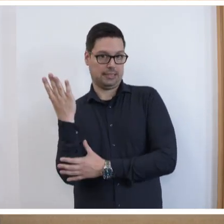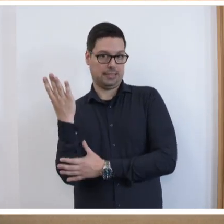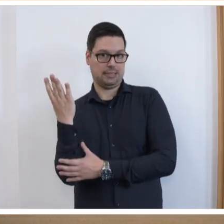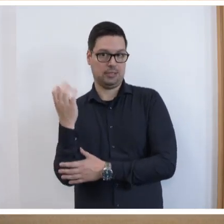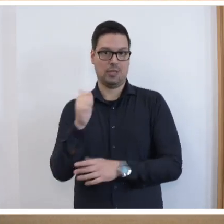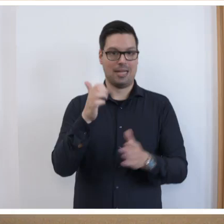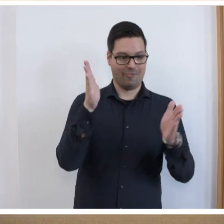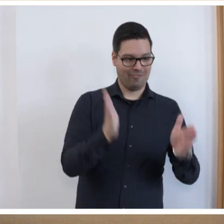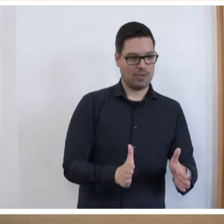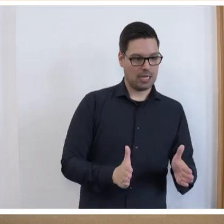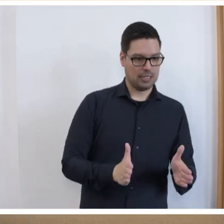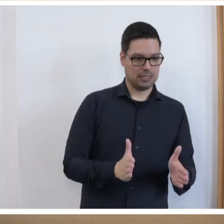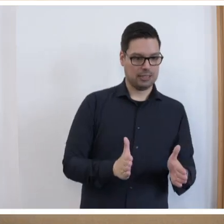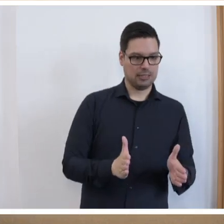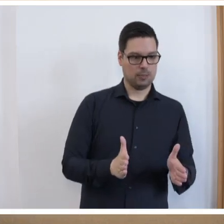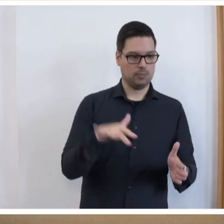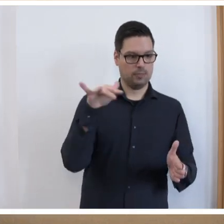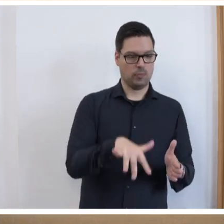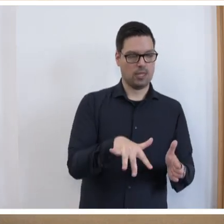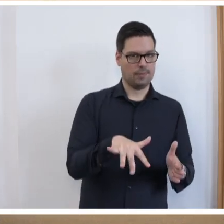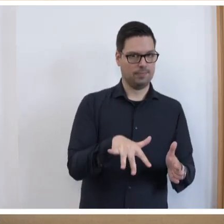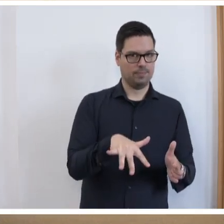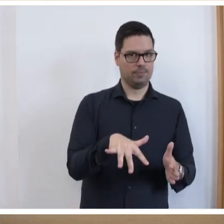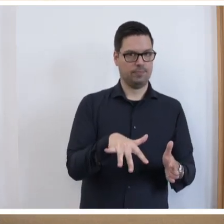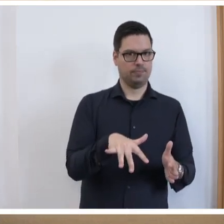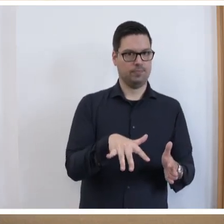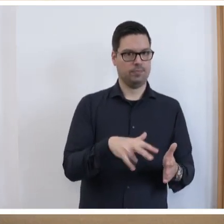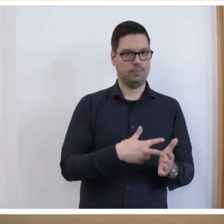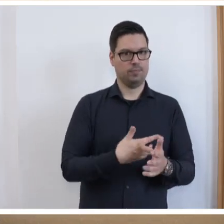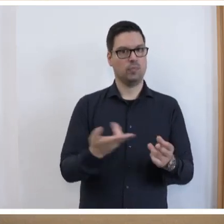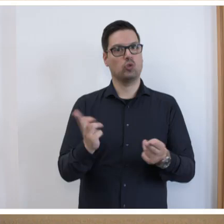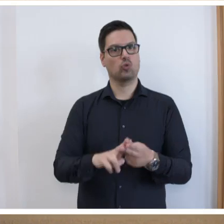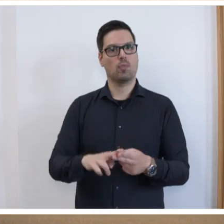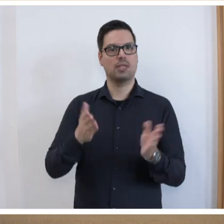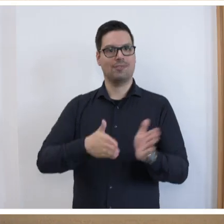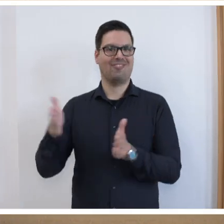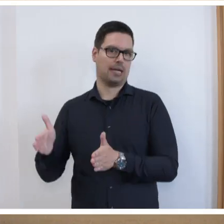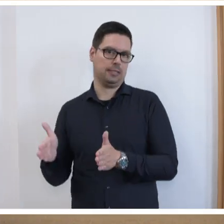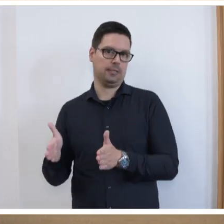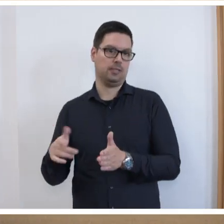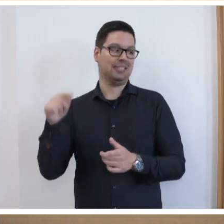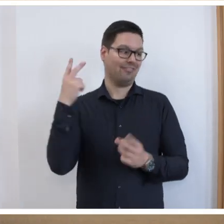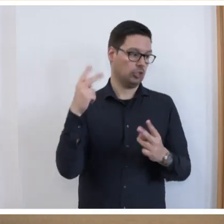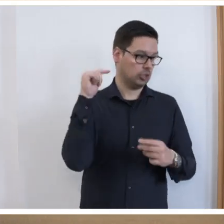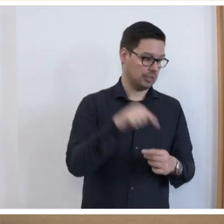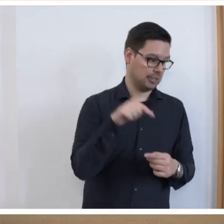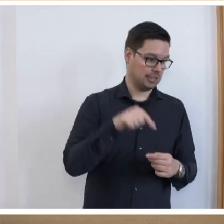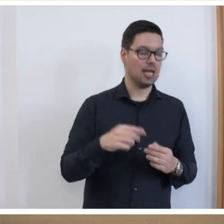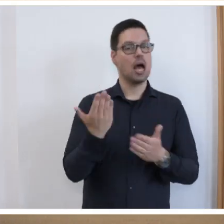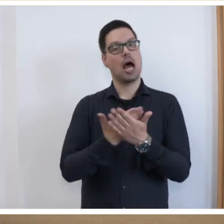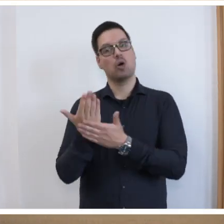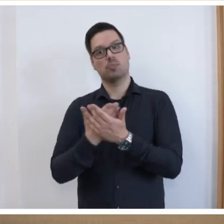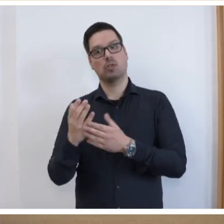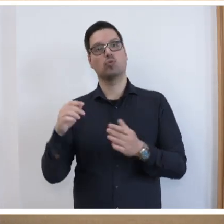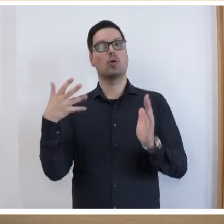in einem Fach vorgenommen werden, in dem wir eben über ein Doppelfach sprechen. Wichtig ist auch hier, wir schaffen Ausbildungs- und